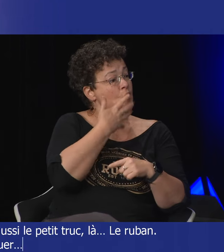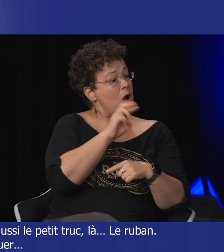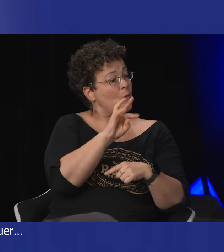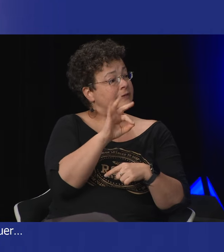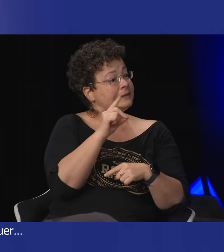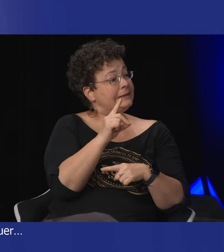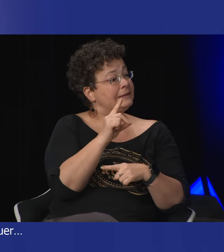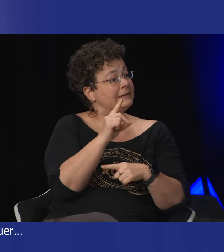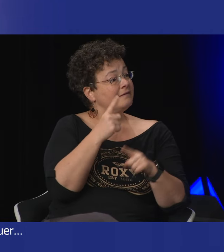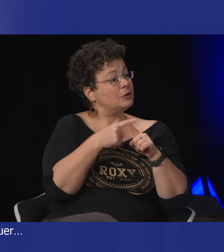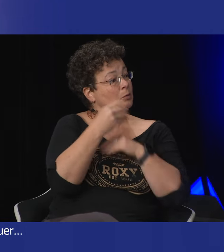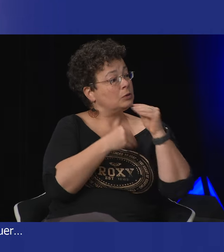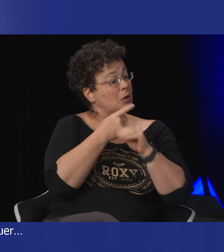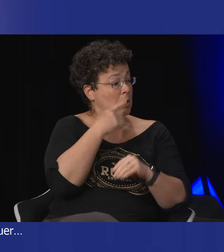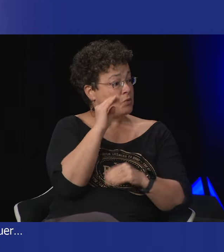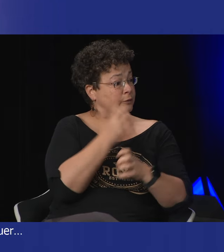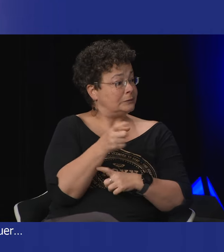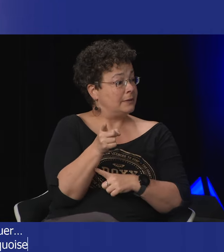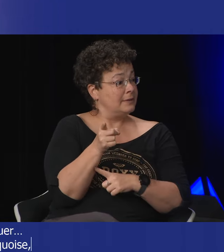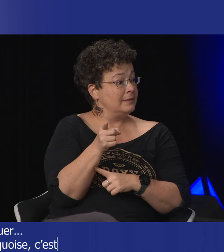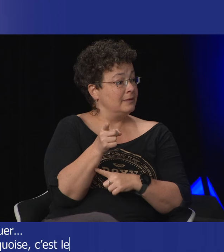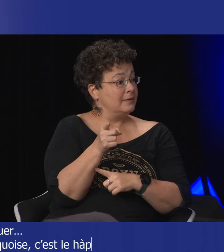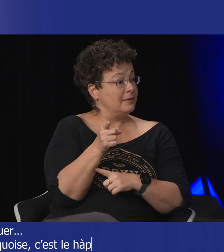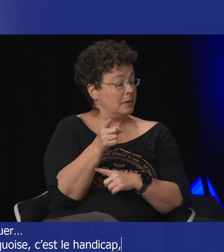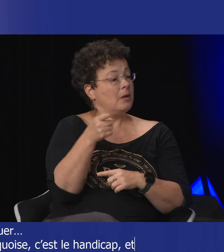c'est le handicap et puis c'est aussi le